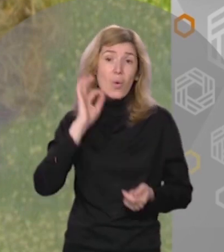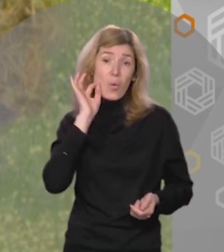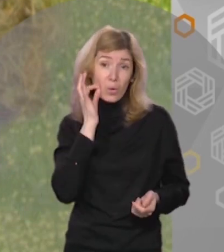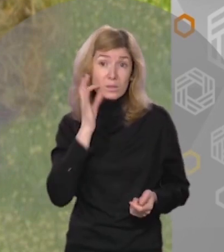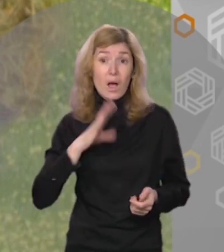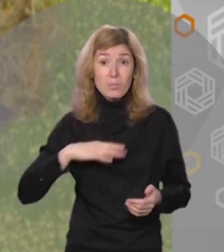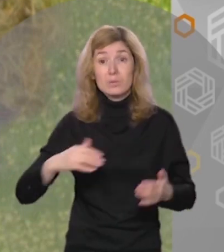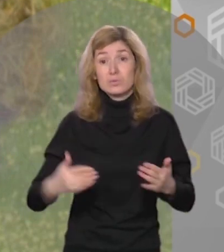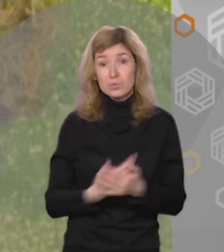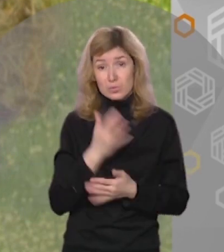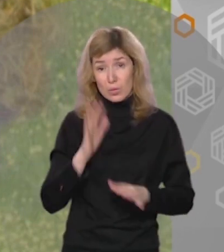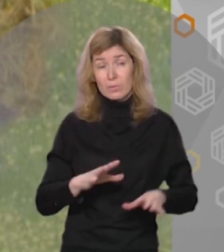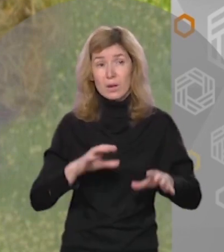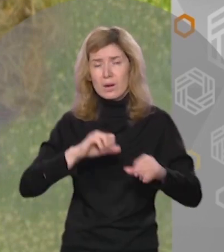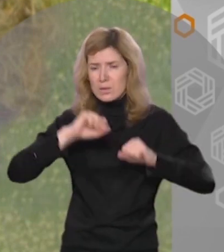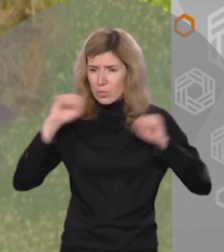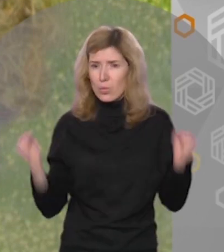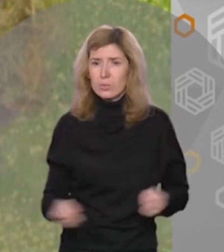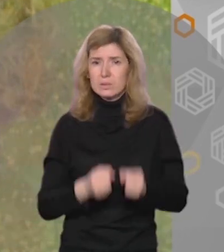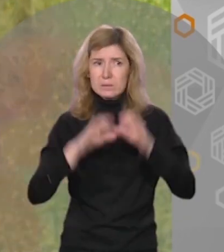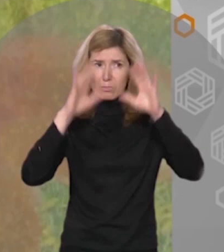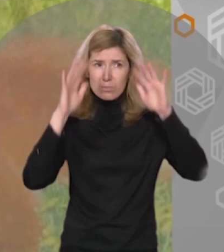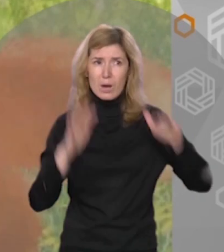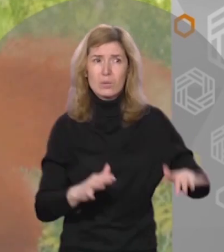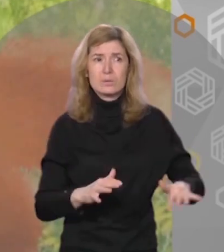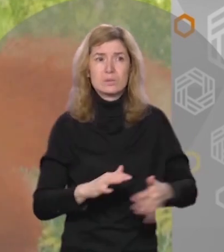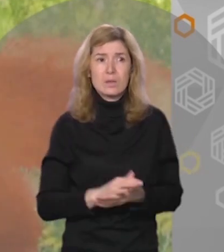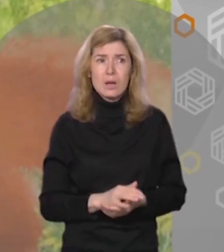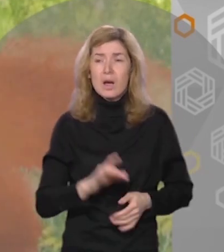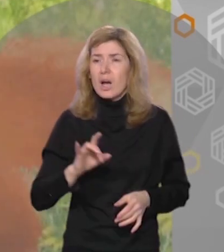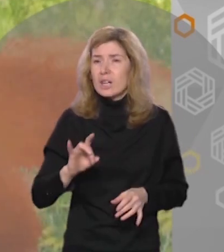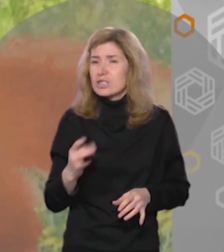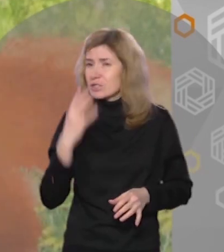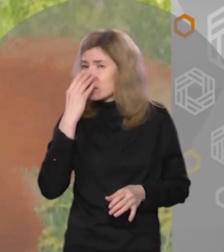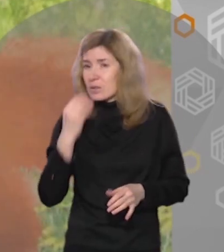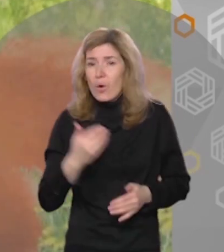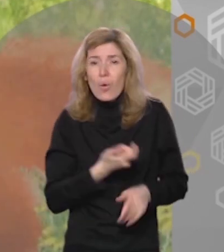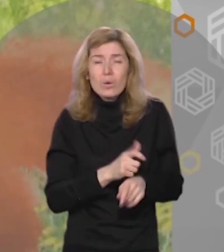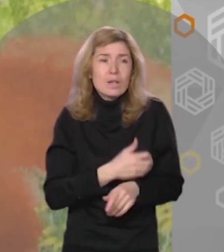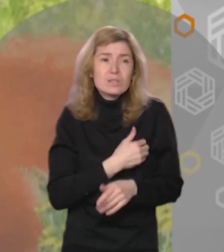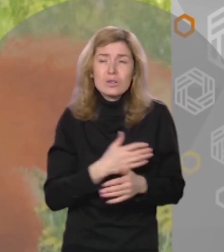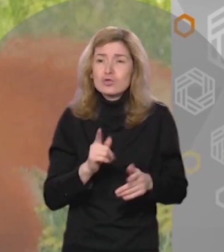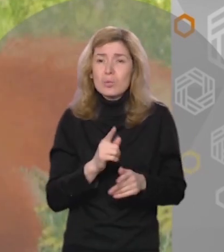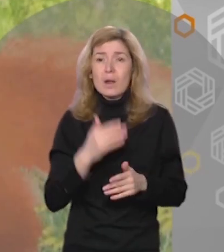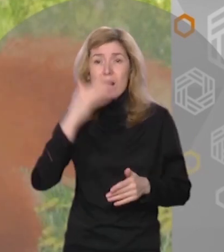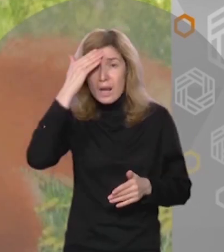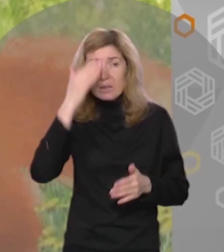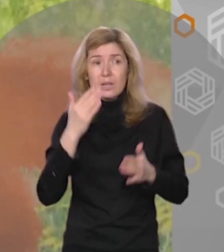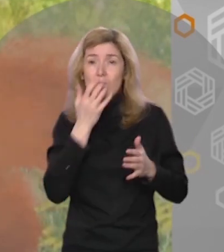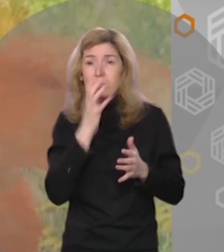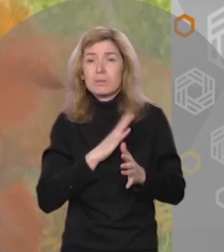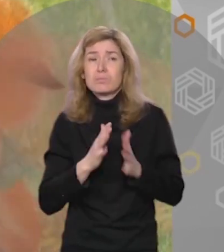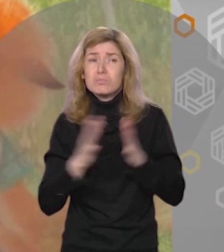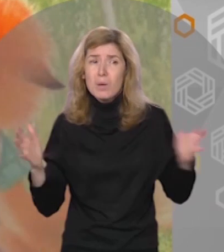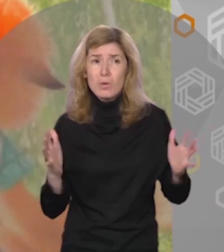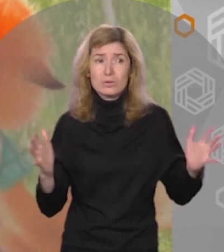затем снова всю землю скуют лютые морозы Рыжику очень хотелось, чтобы теплого лета было побольше